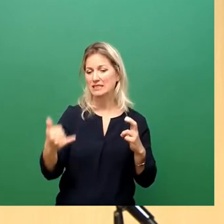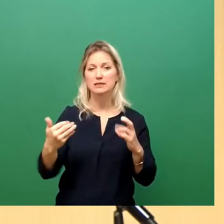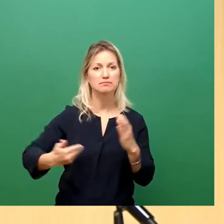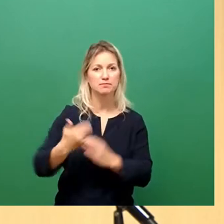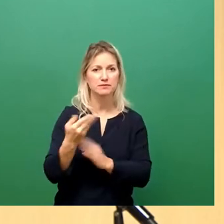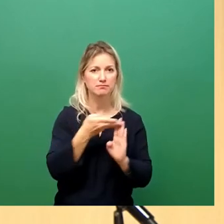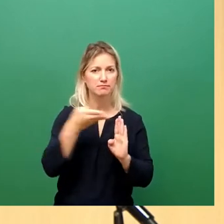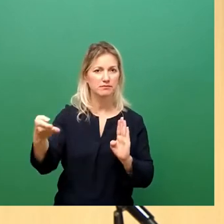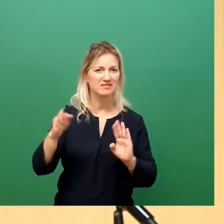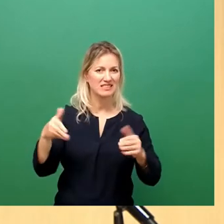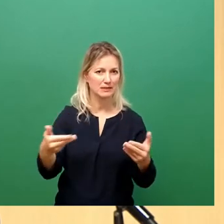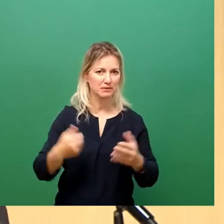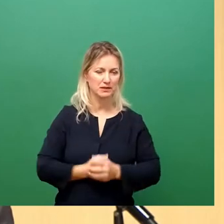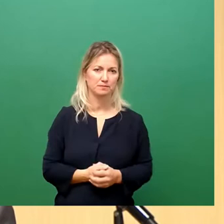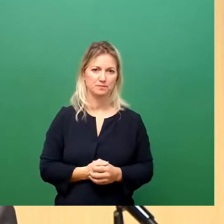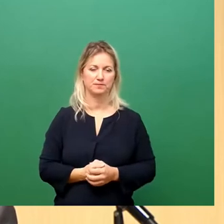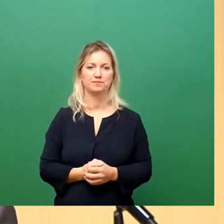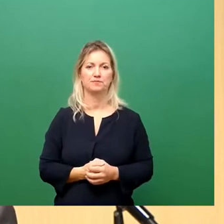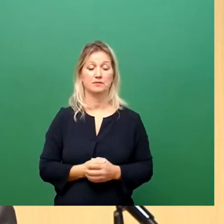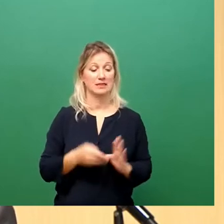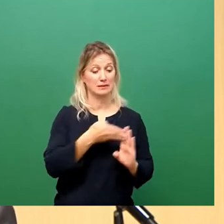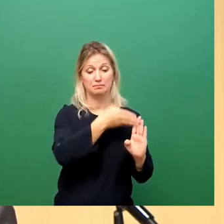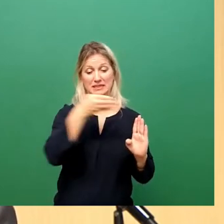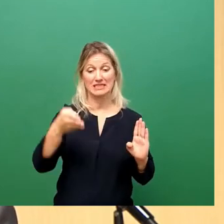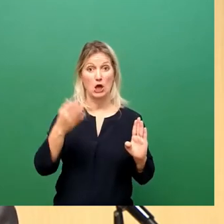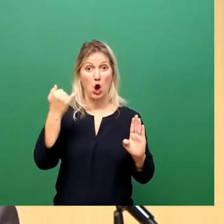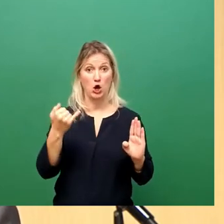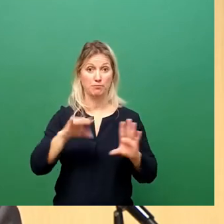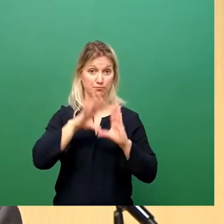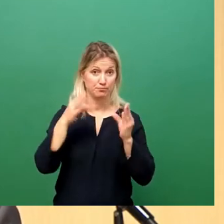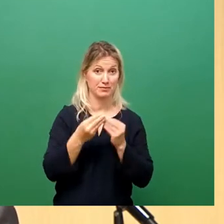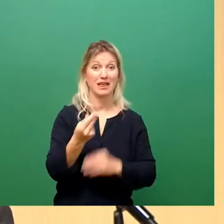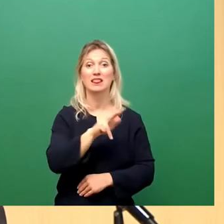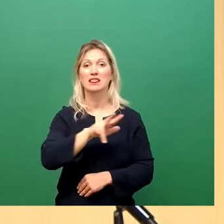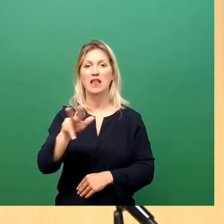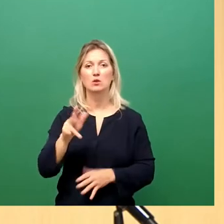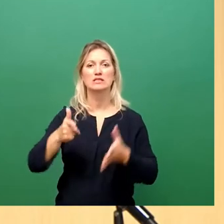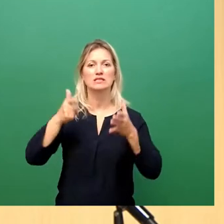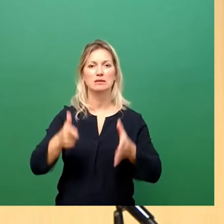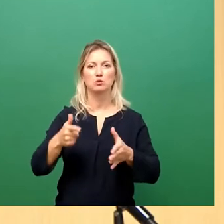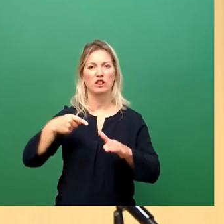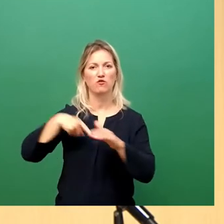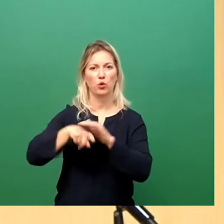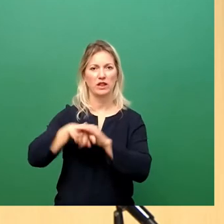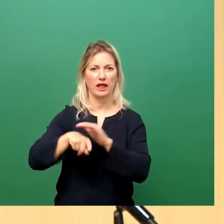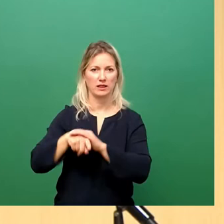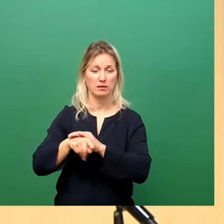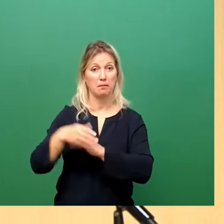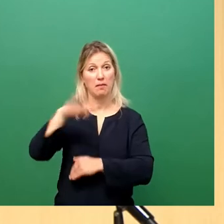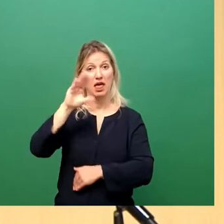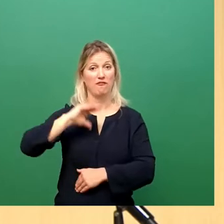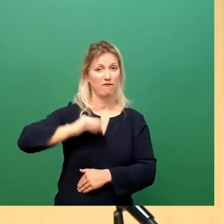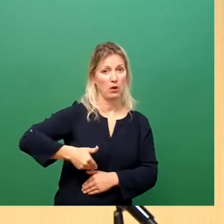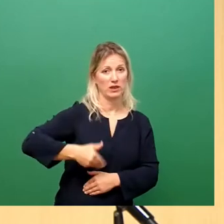Mit dem Stand heute haben wir rund 3.700 Geflüchtete, vor allem Frauen und Kinder